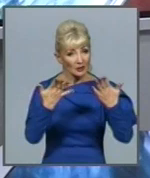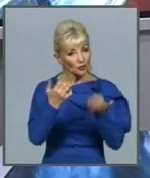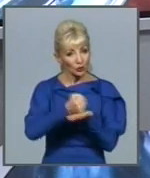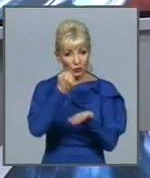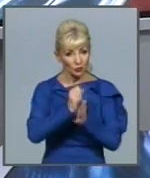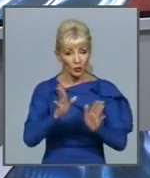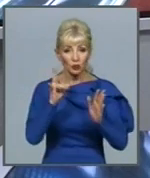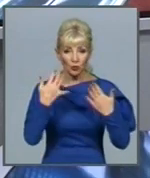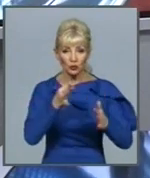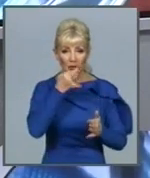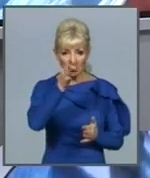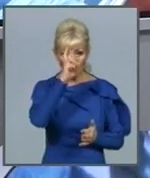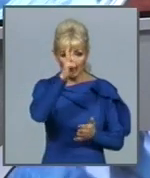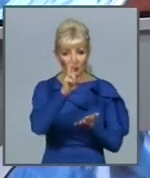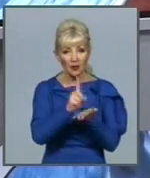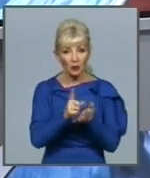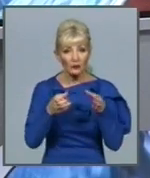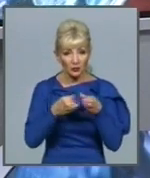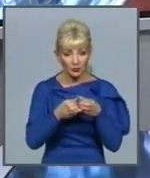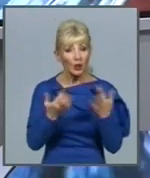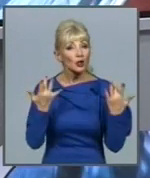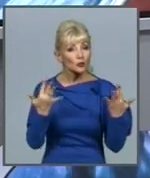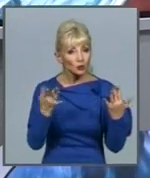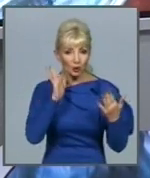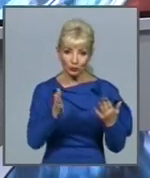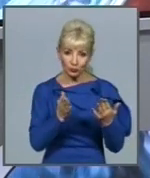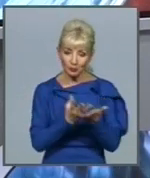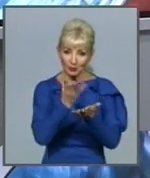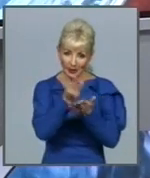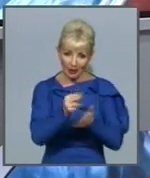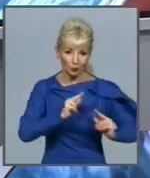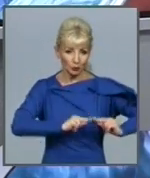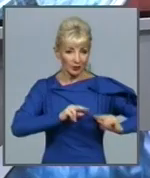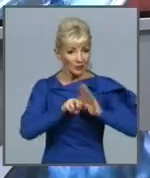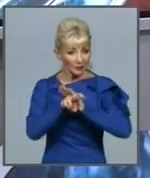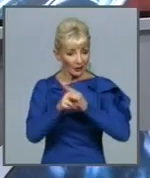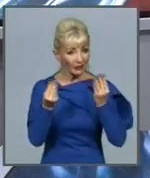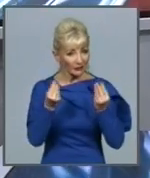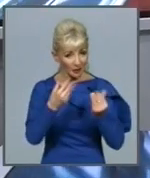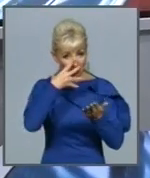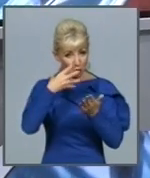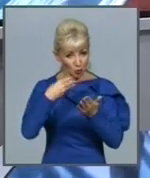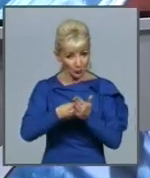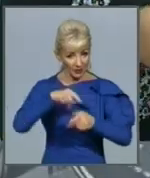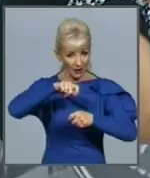податковій службі. Тож, скільки доведеться викласти трудовим мігрантам коштів з власної кишені – дивіться далі.